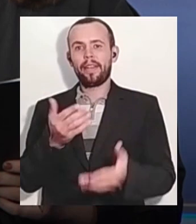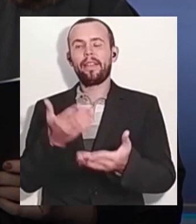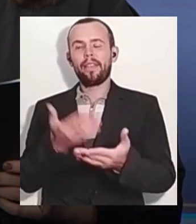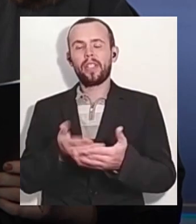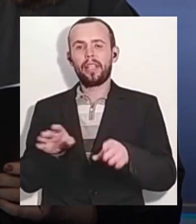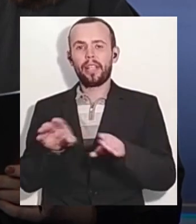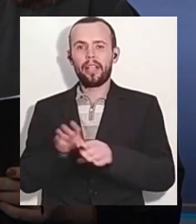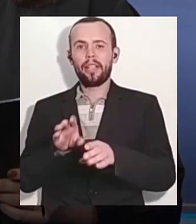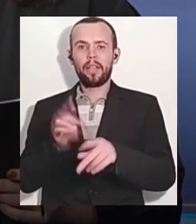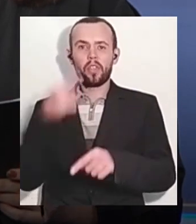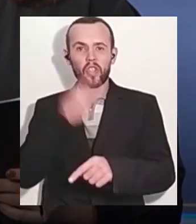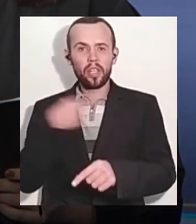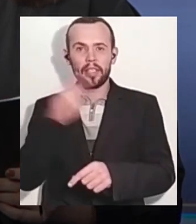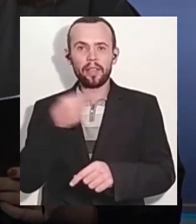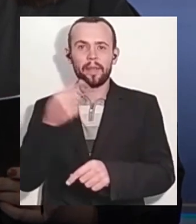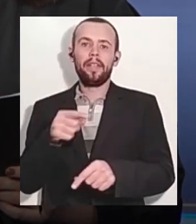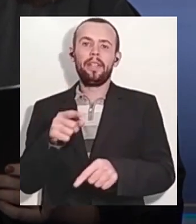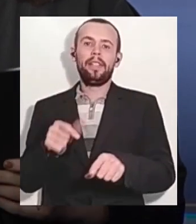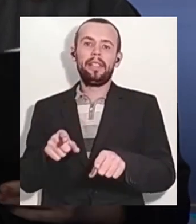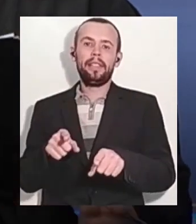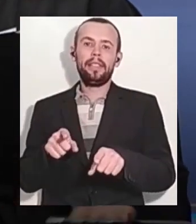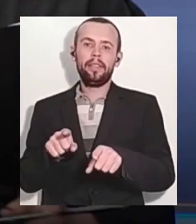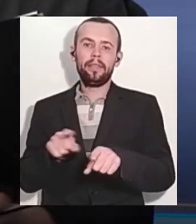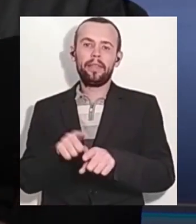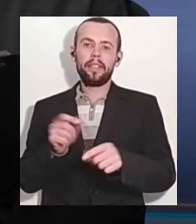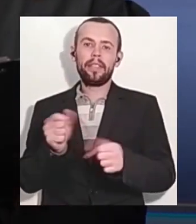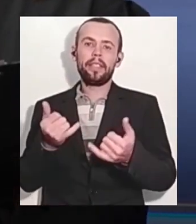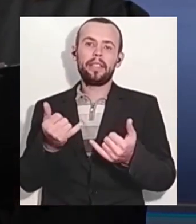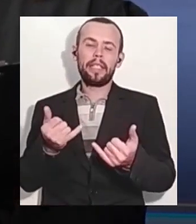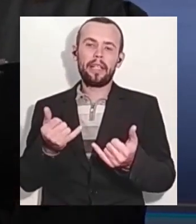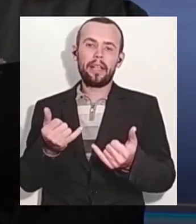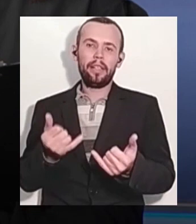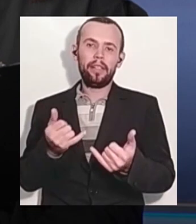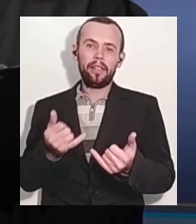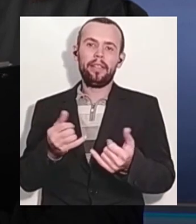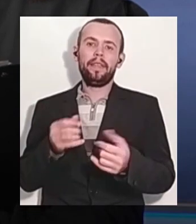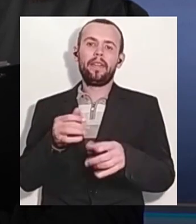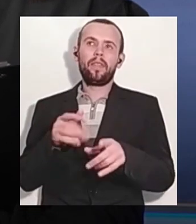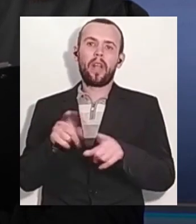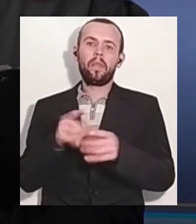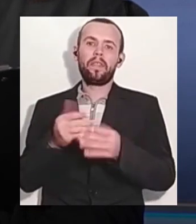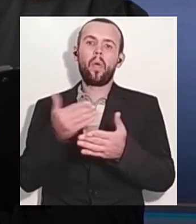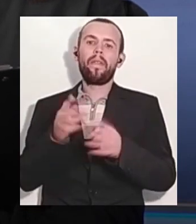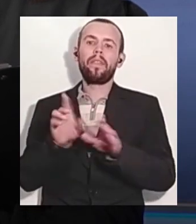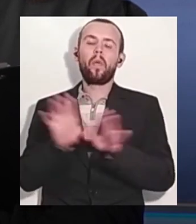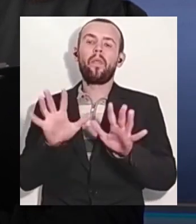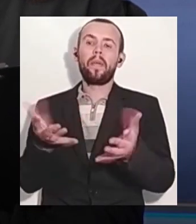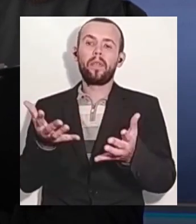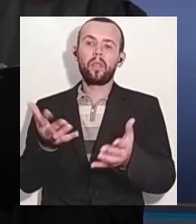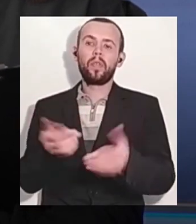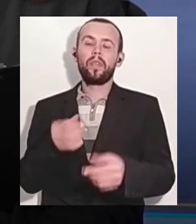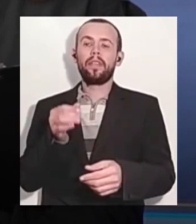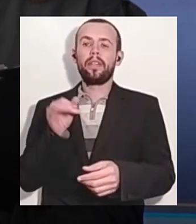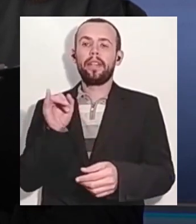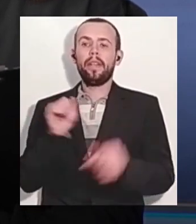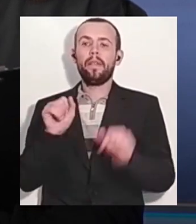правозахистом. Ми його переводимо, його туди відправили незаконно, в ту колоні, в нас є рішення суду повернути його, це